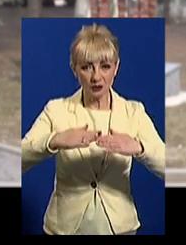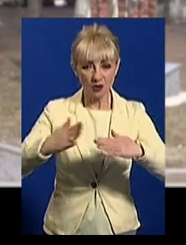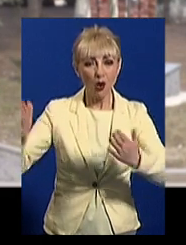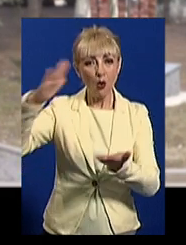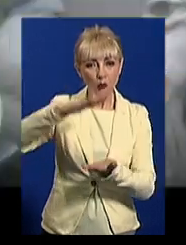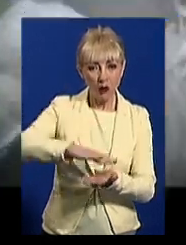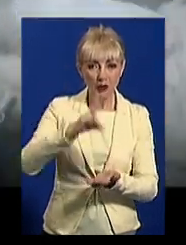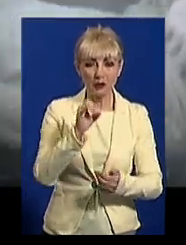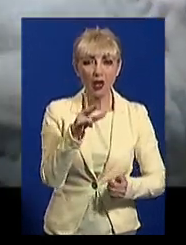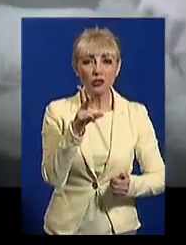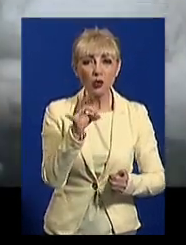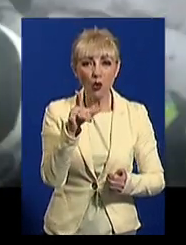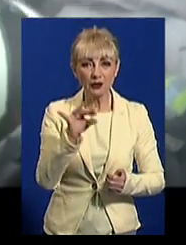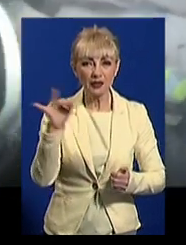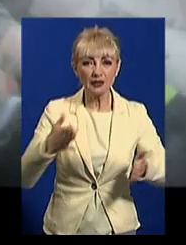стіни.